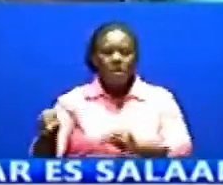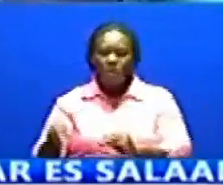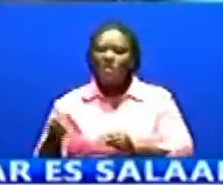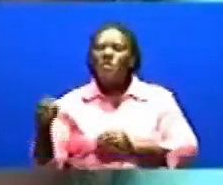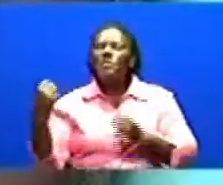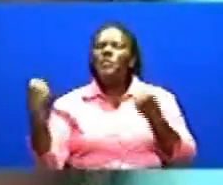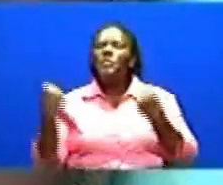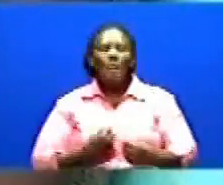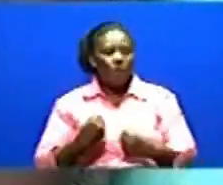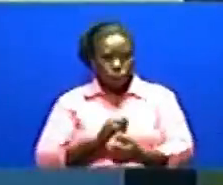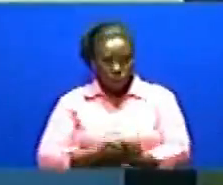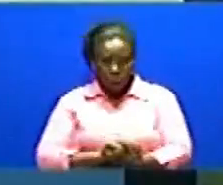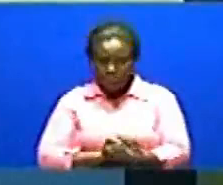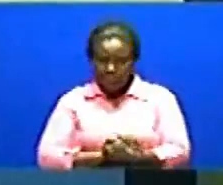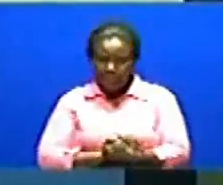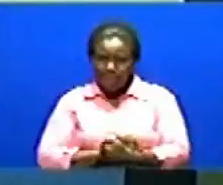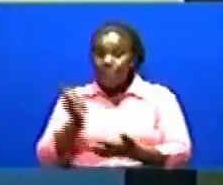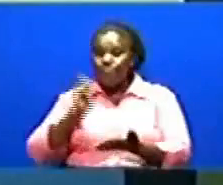TBC